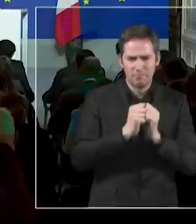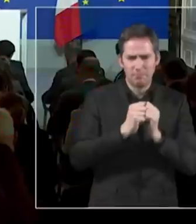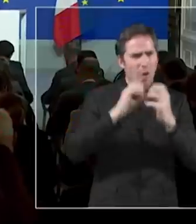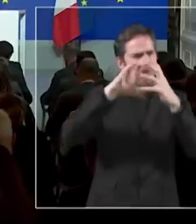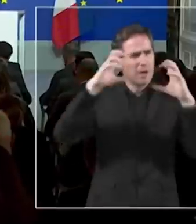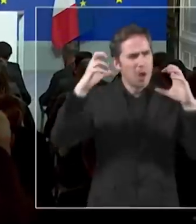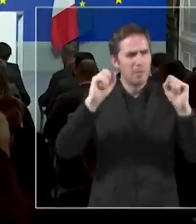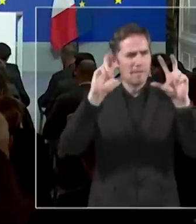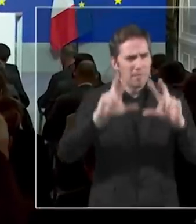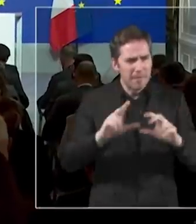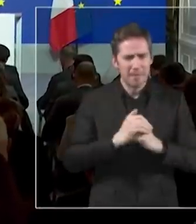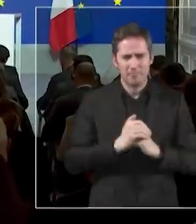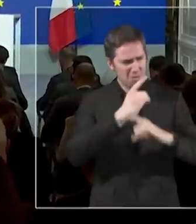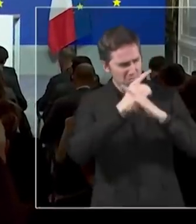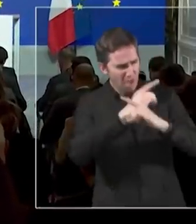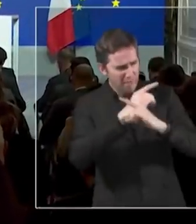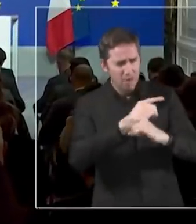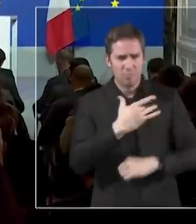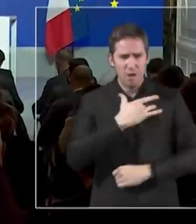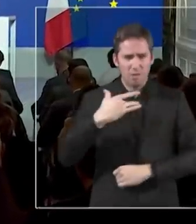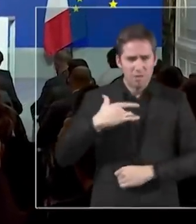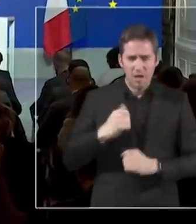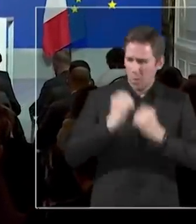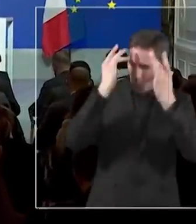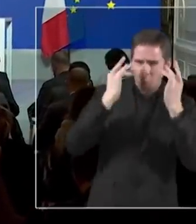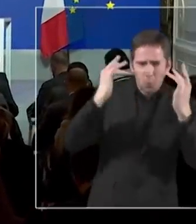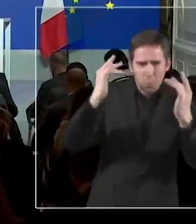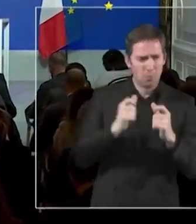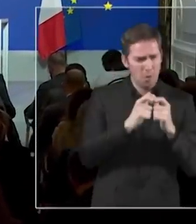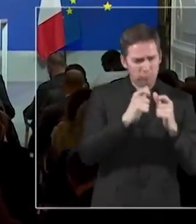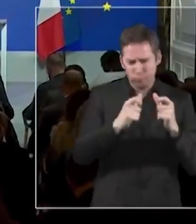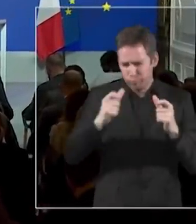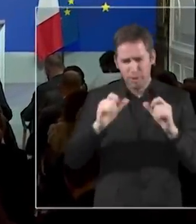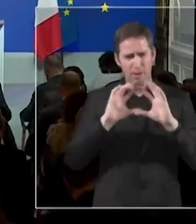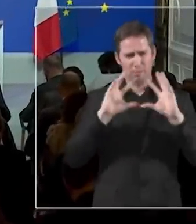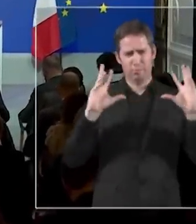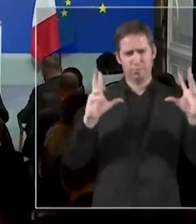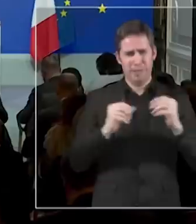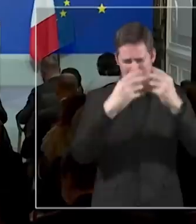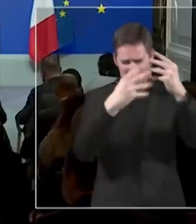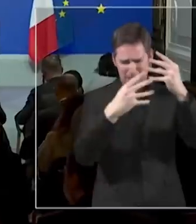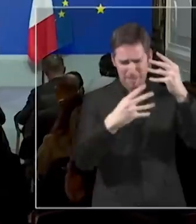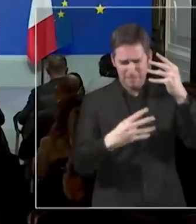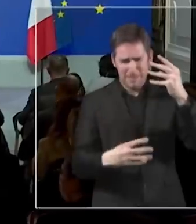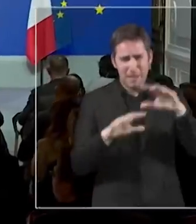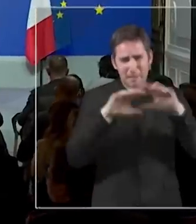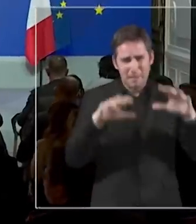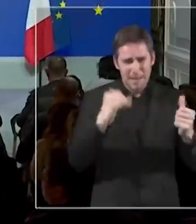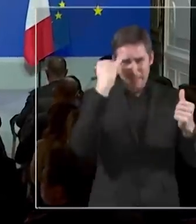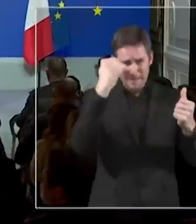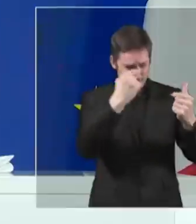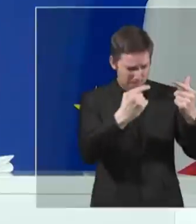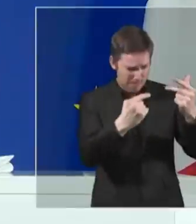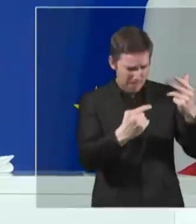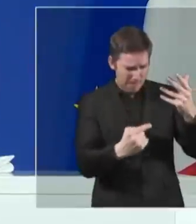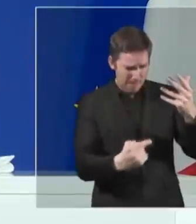la défense, la santé, la culture et les industries culturelles et créatives. Dans tous ces domaines